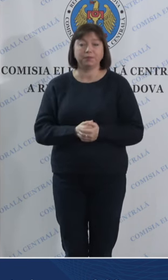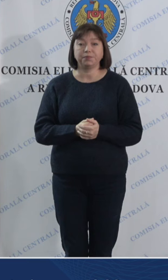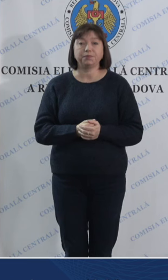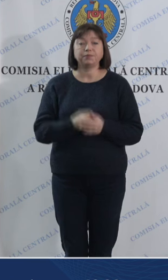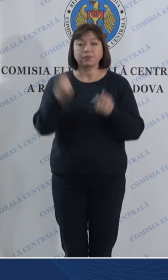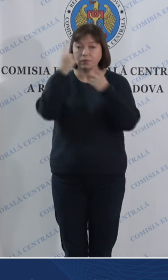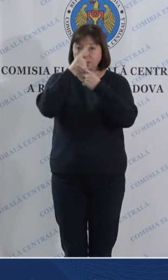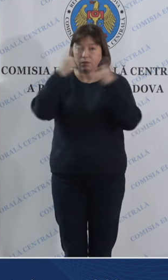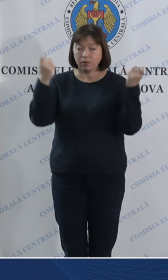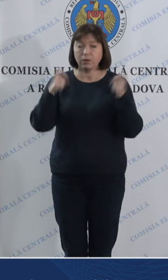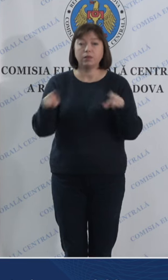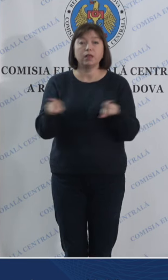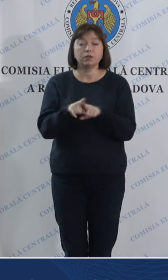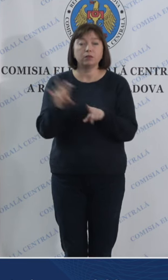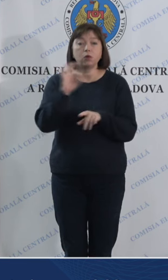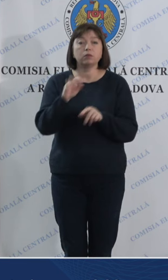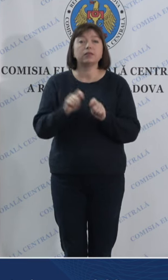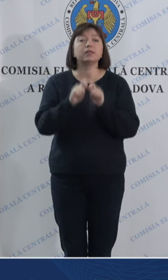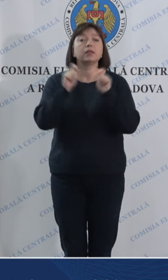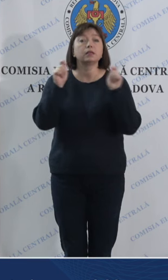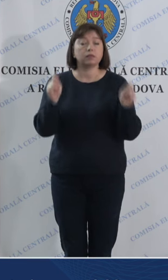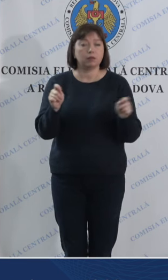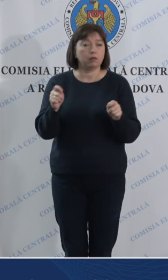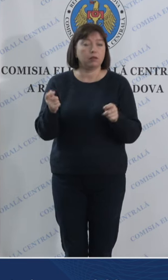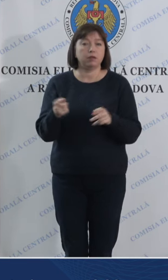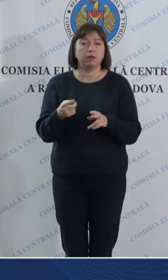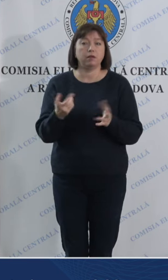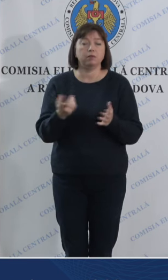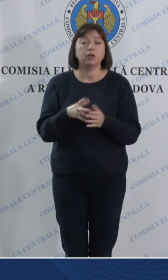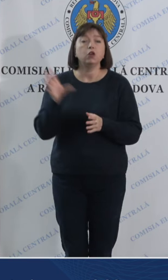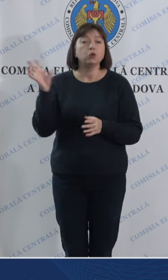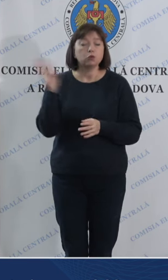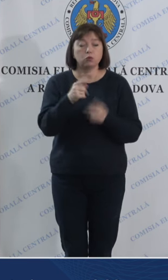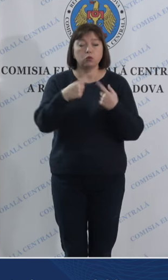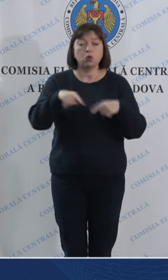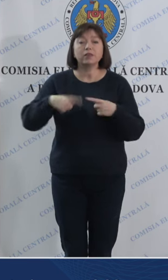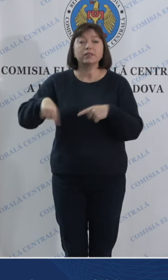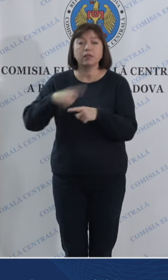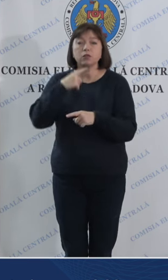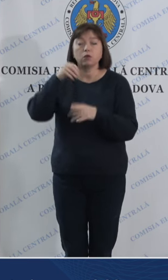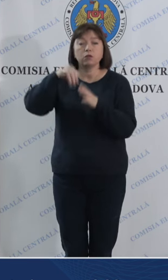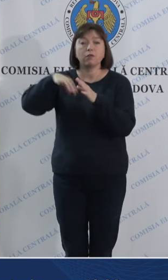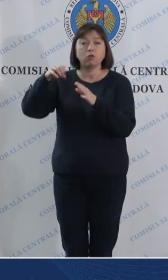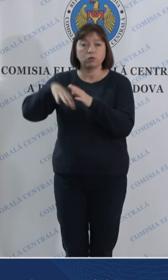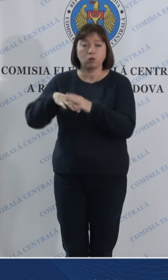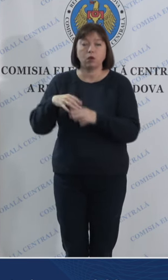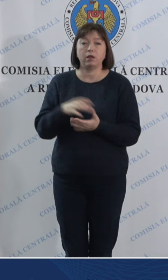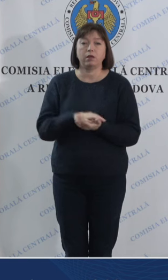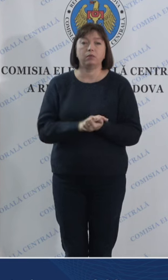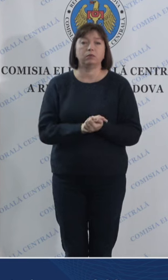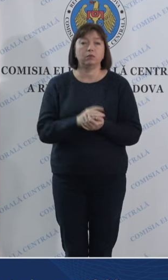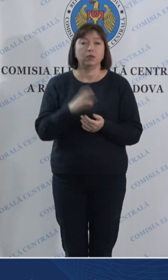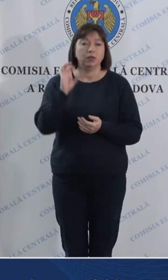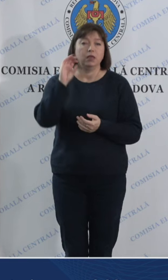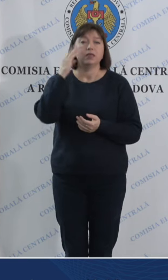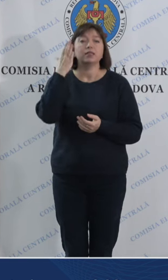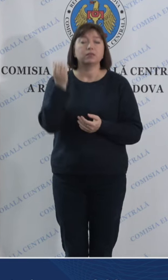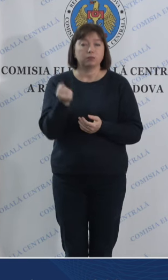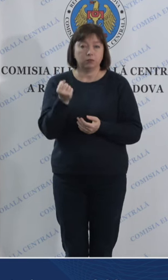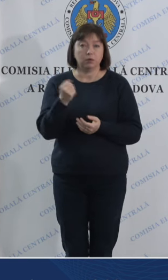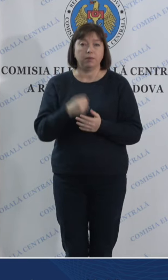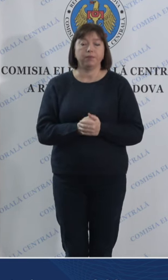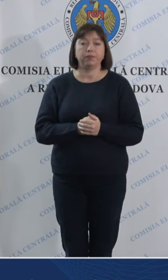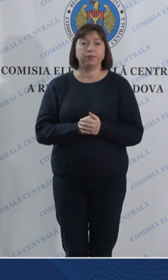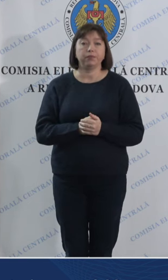Anunțăm, de asemenea, despre deschiderea, fără impedimente, a tuturor secțiilor de votare pe coasta istică a Statelor Unite